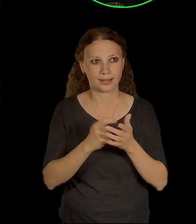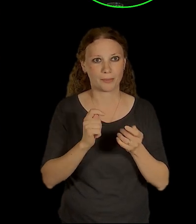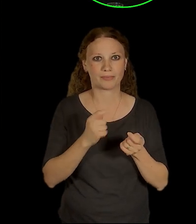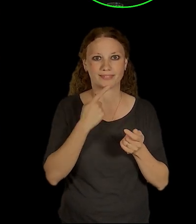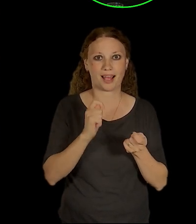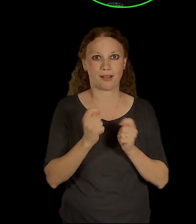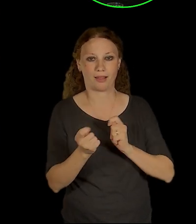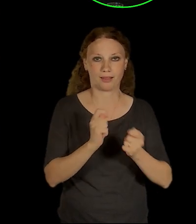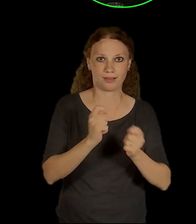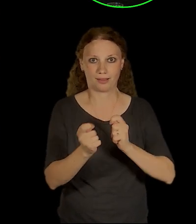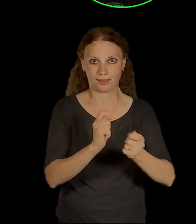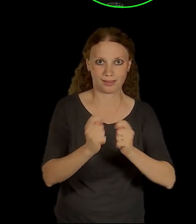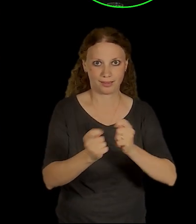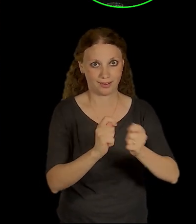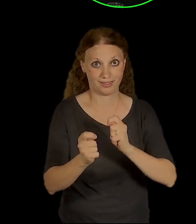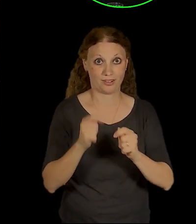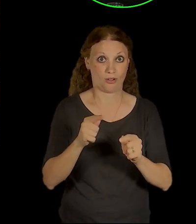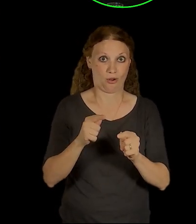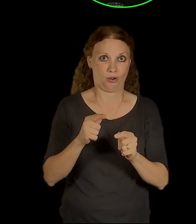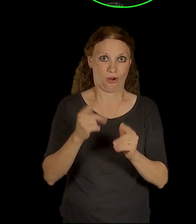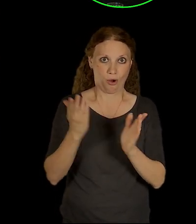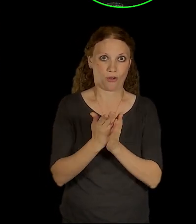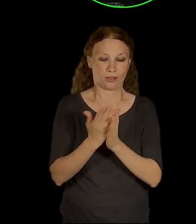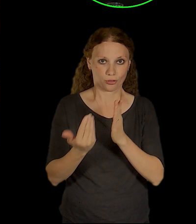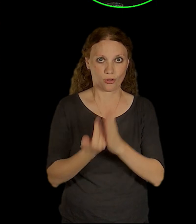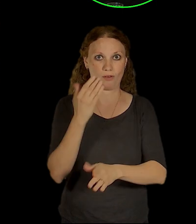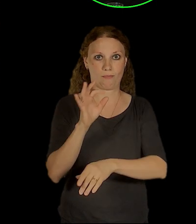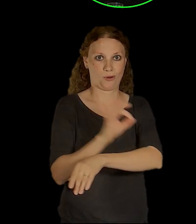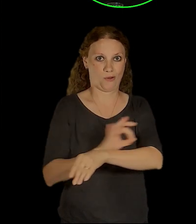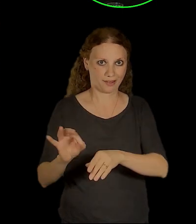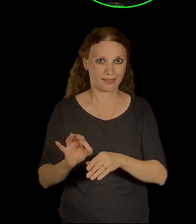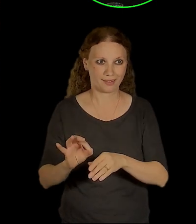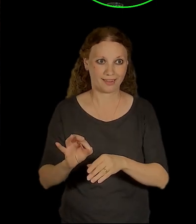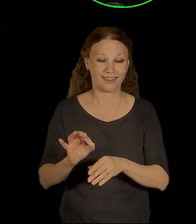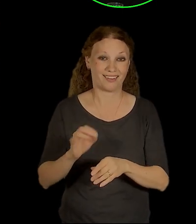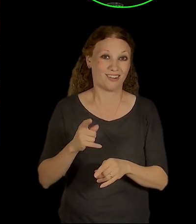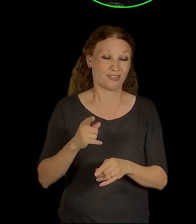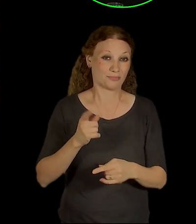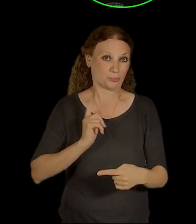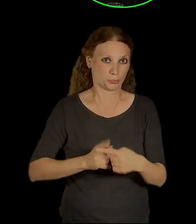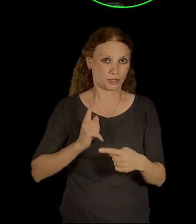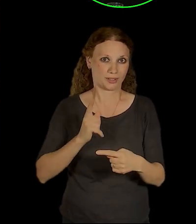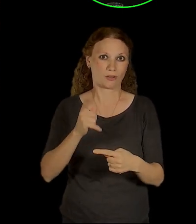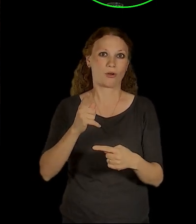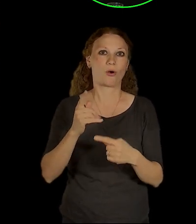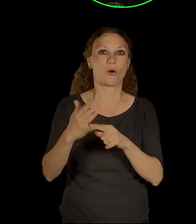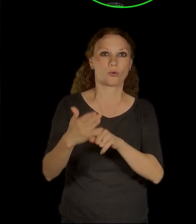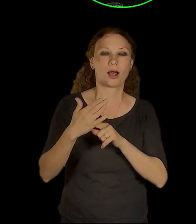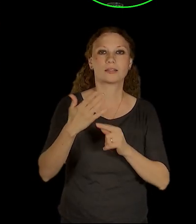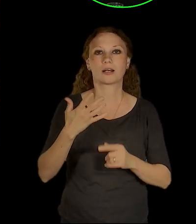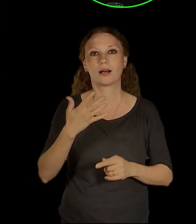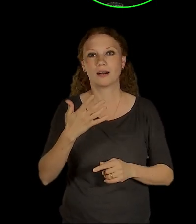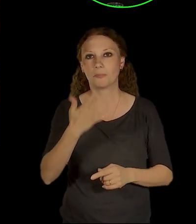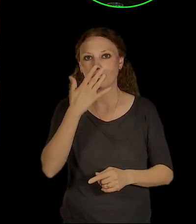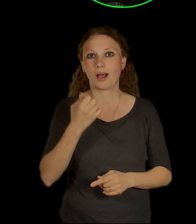fludní projekty. Tohle je jeden z jasných důkazů, jak to funguje, nebo ukázek, jak to funguje. Na začátku vůbec